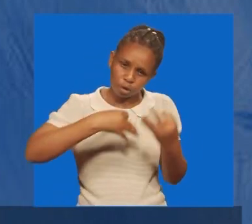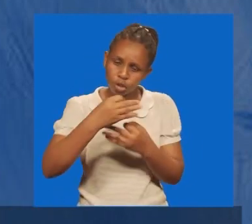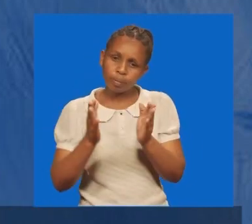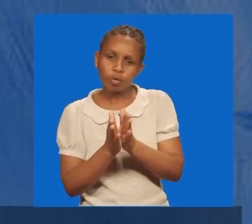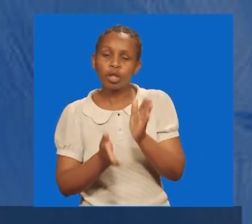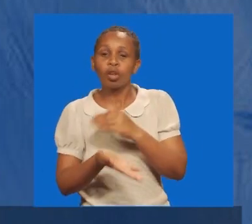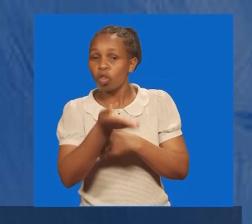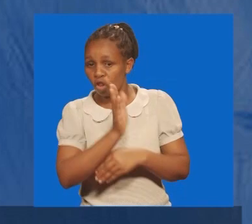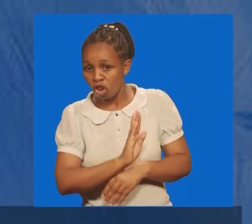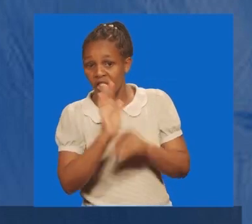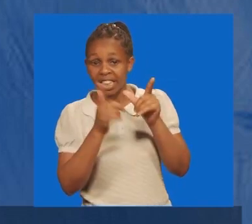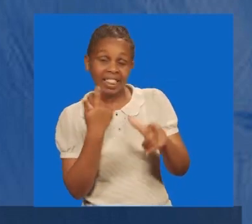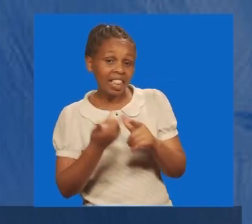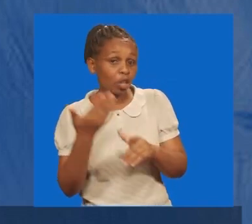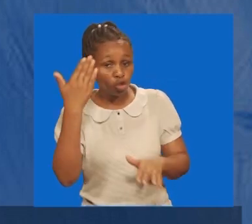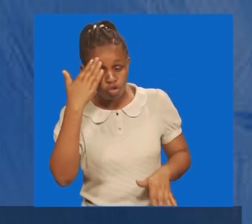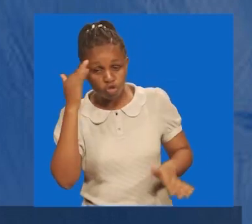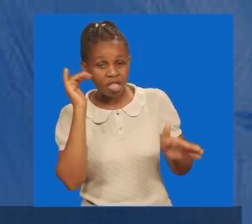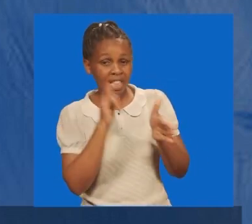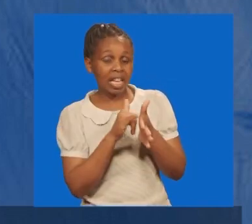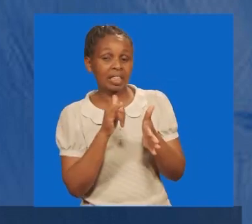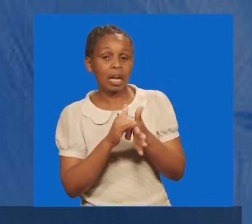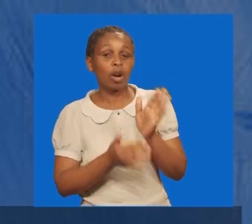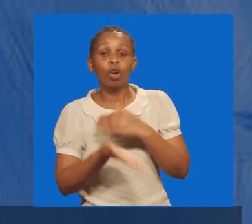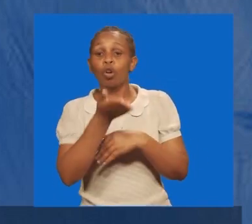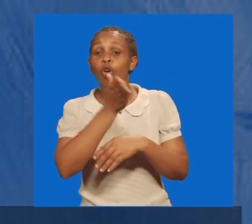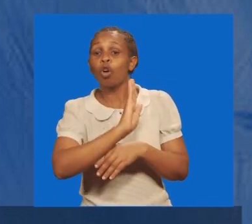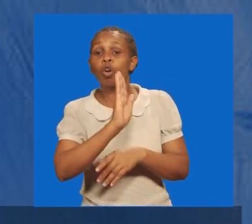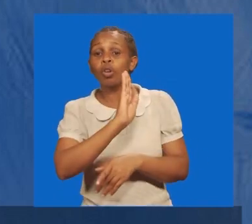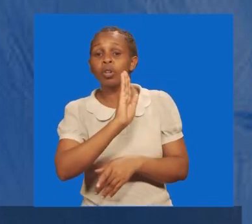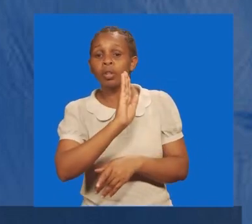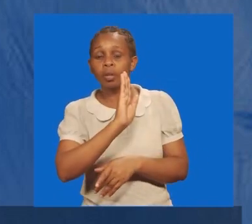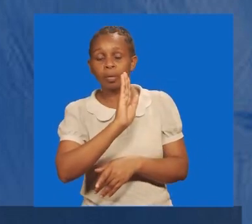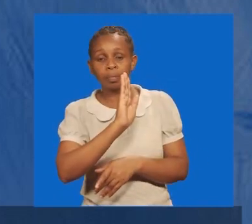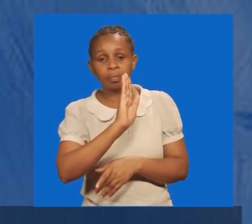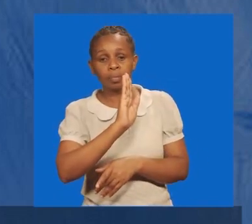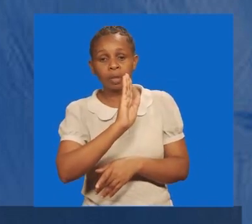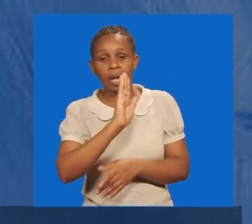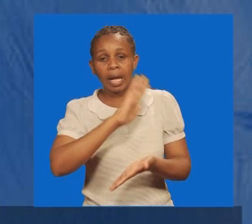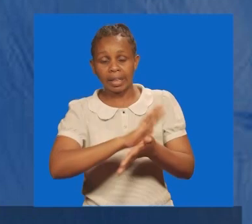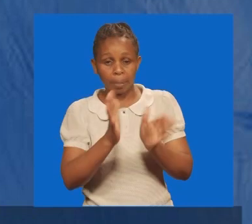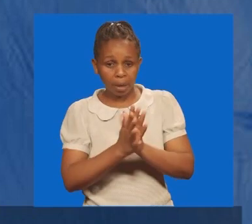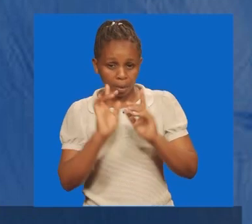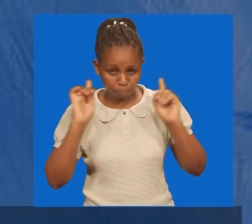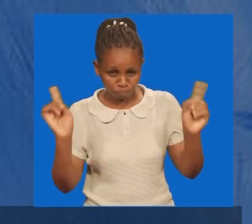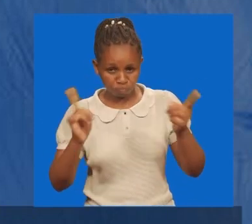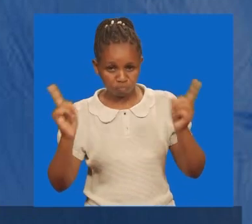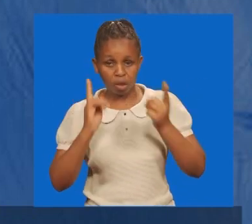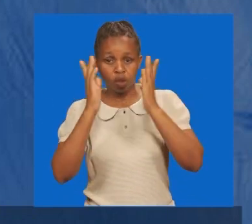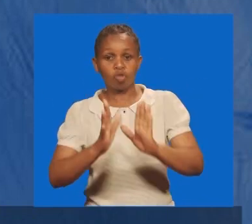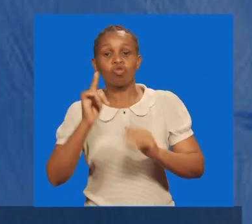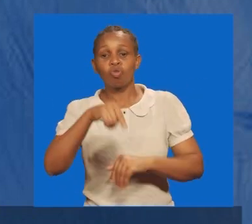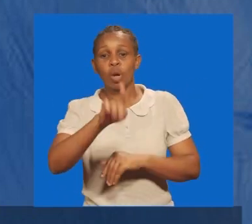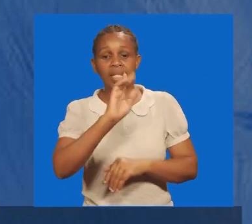wakaribu sana na buwana, basi, ujua ya kwamba, buwana, unapamfanya kuwa, buwana, atakuwa mchundaji wako, na,